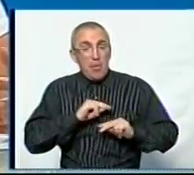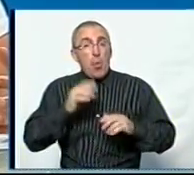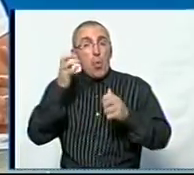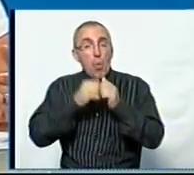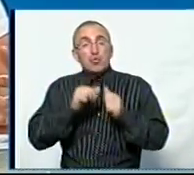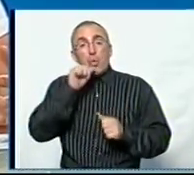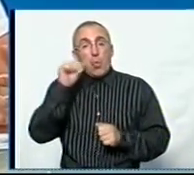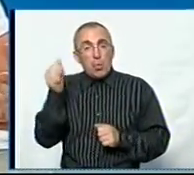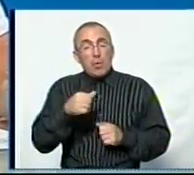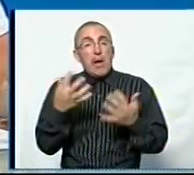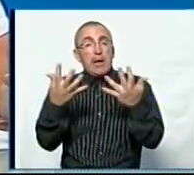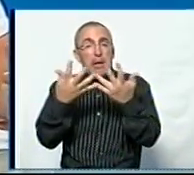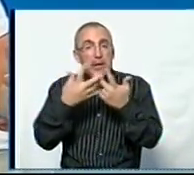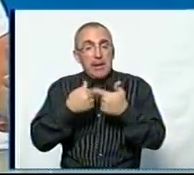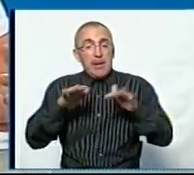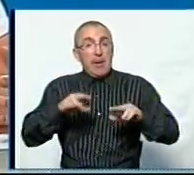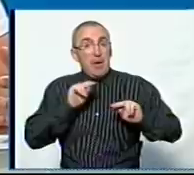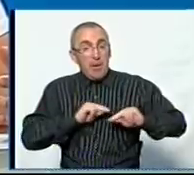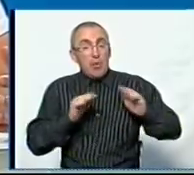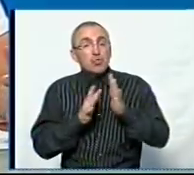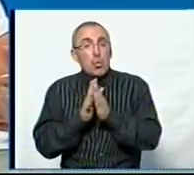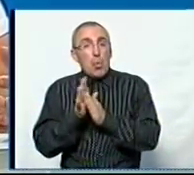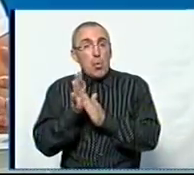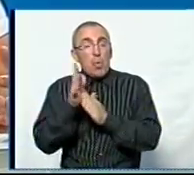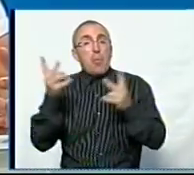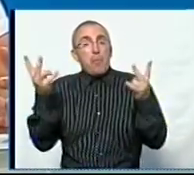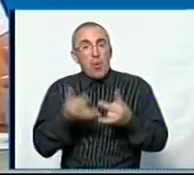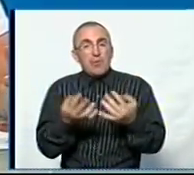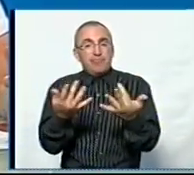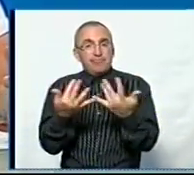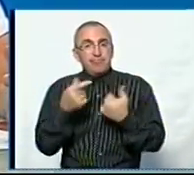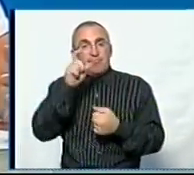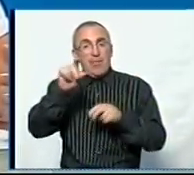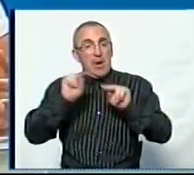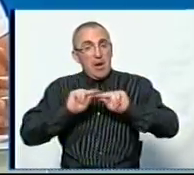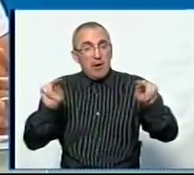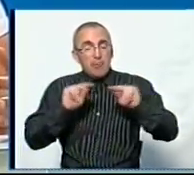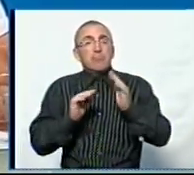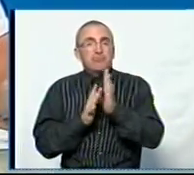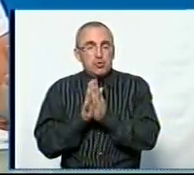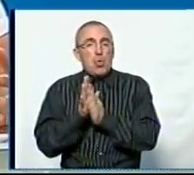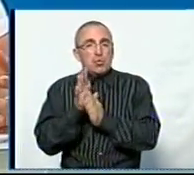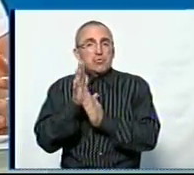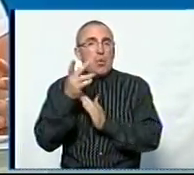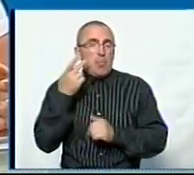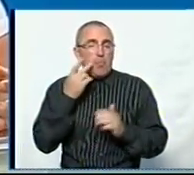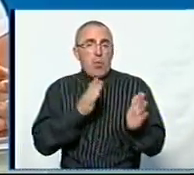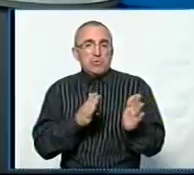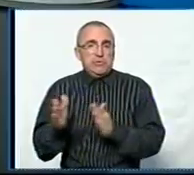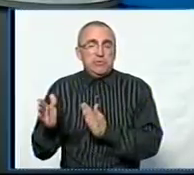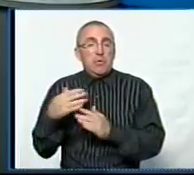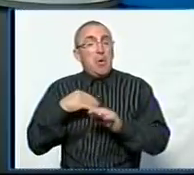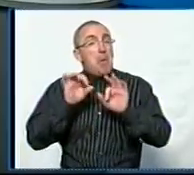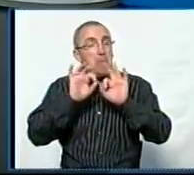кожним роком кількість вакансій зростає, потреба в педагогічних кадрах постійно зростає. Я на початку, перепрошую,